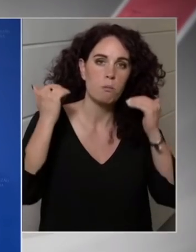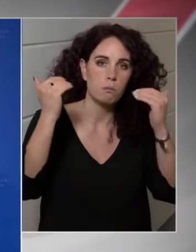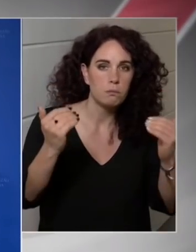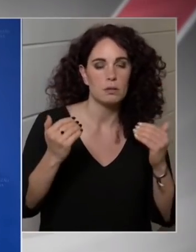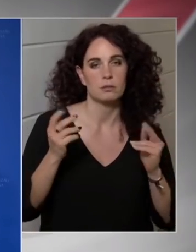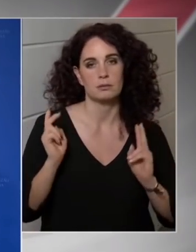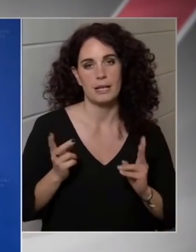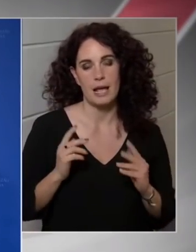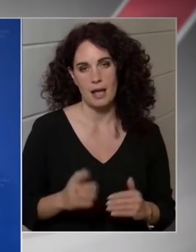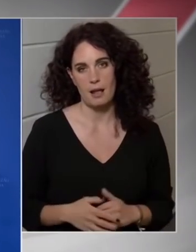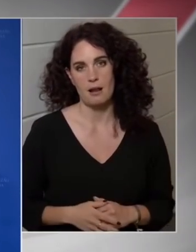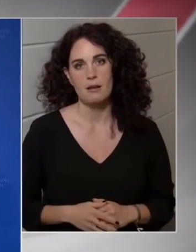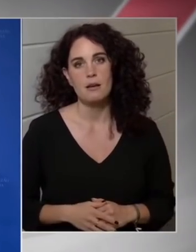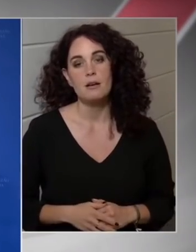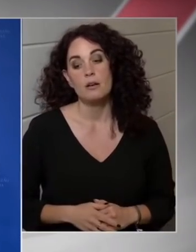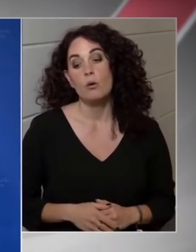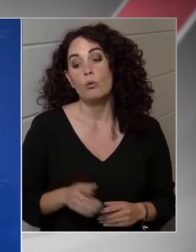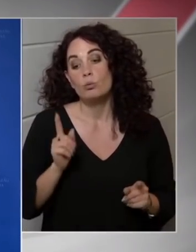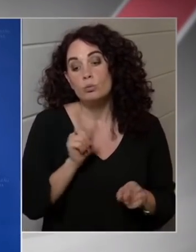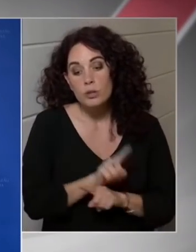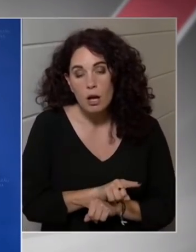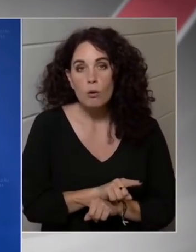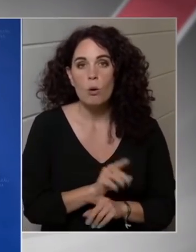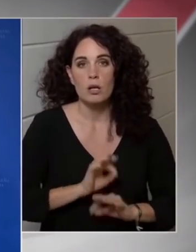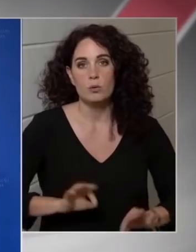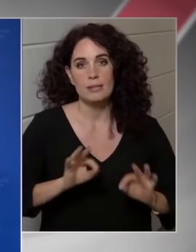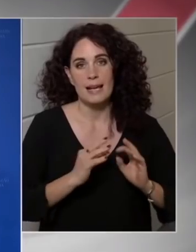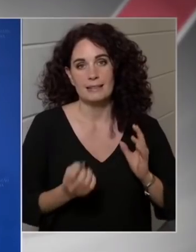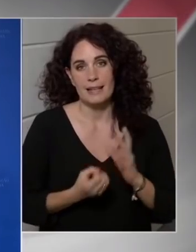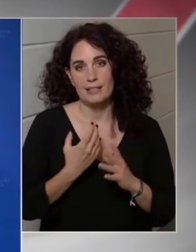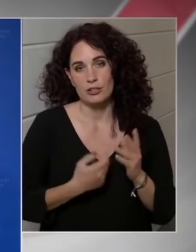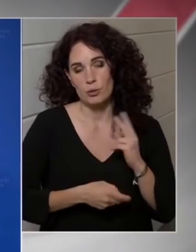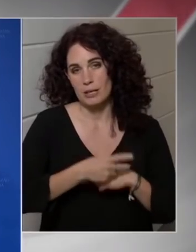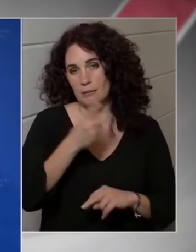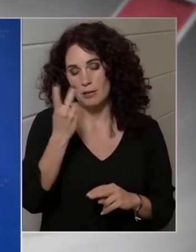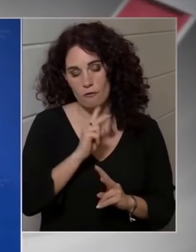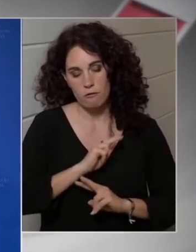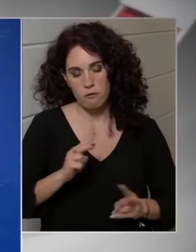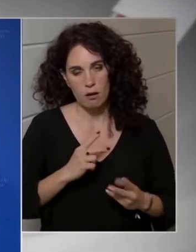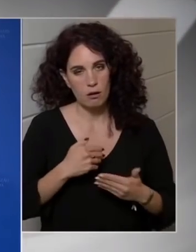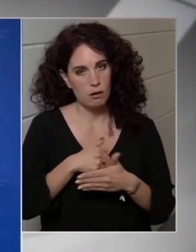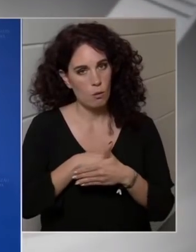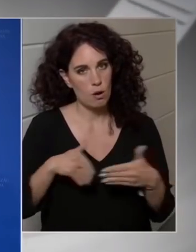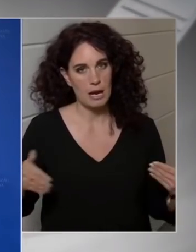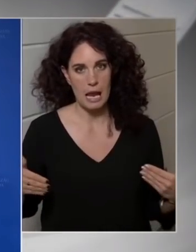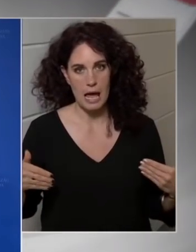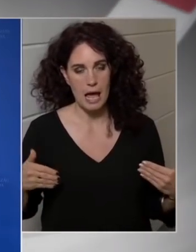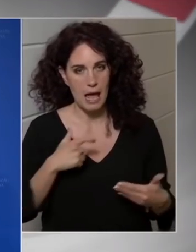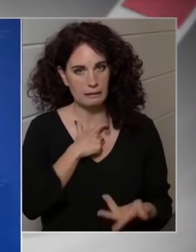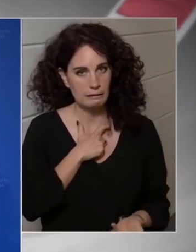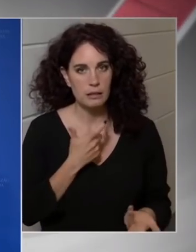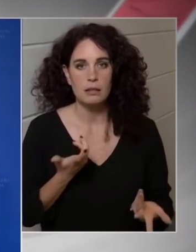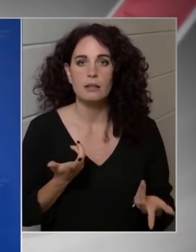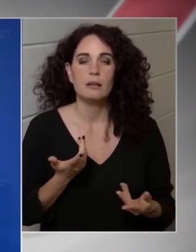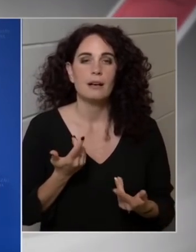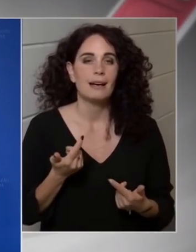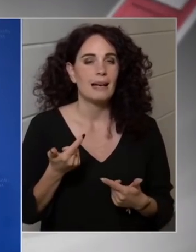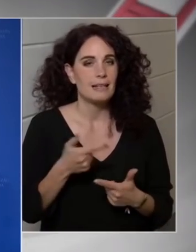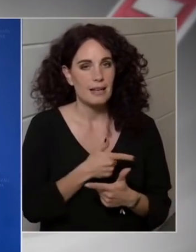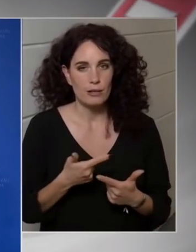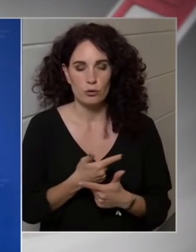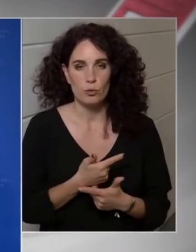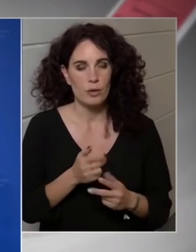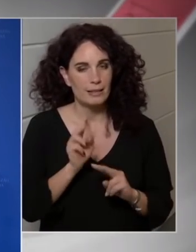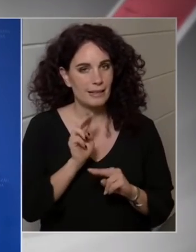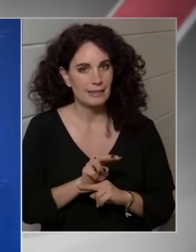megtenni. Ugyanakkor az ország teljesítőképességének is megvannak a korlátai. Tehát e kettőre tekintettel